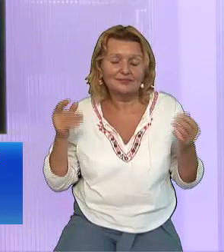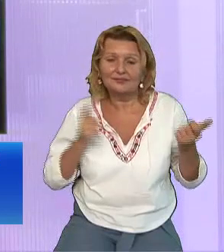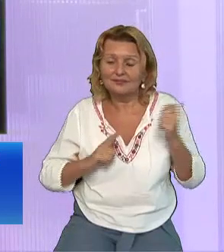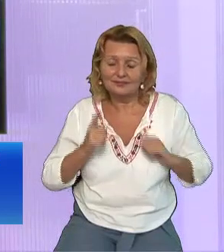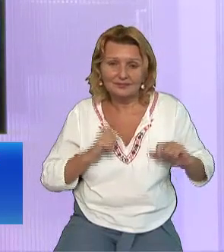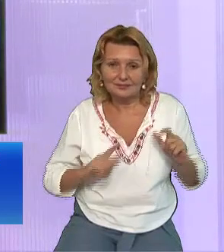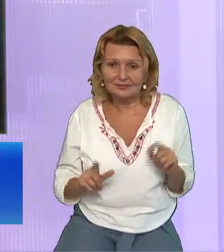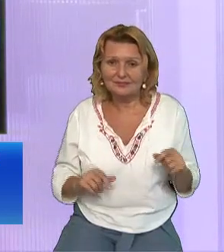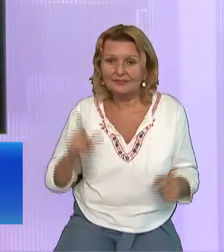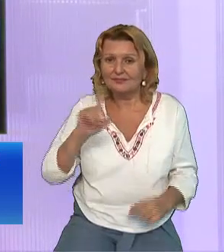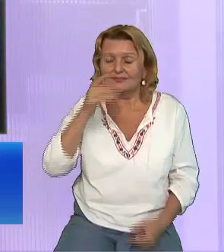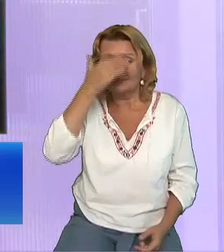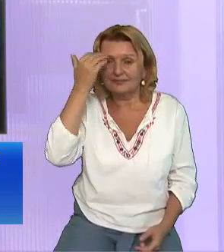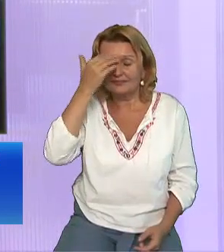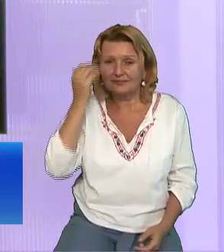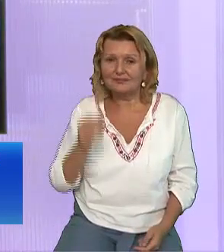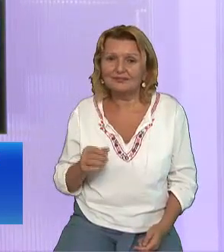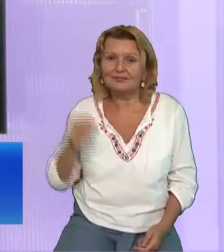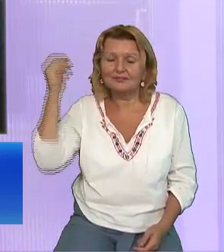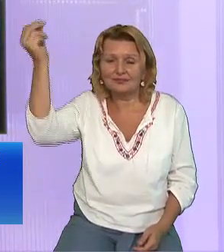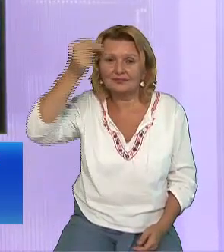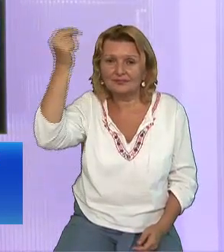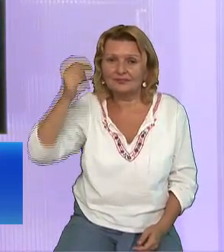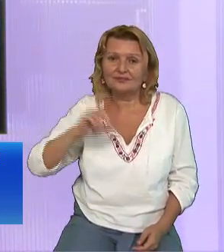Dumnezeu Este acela care poate transforma